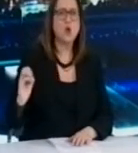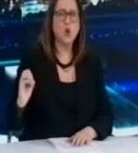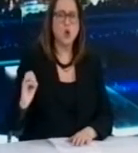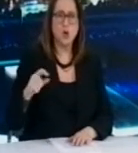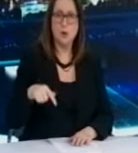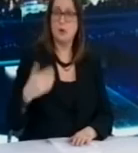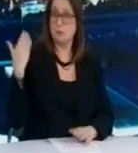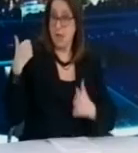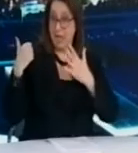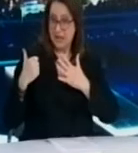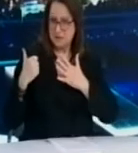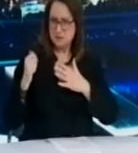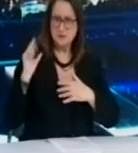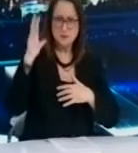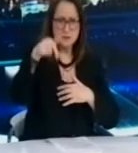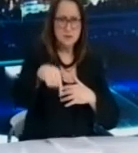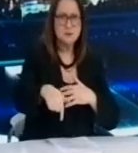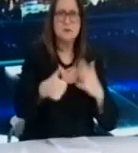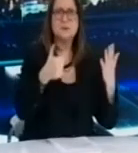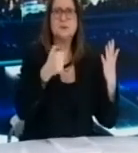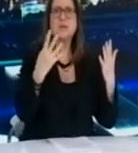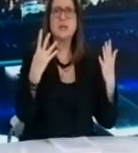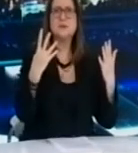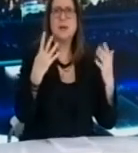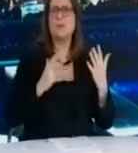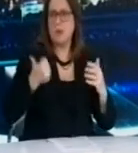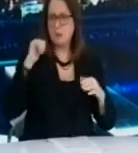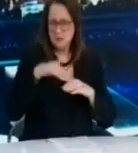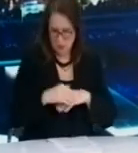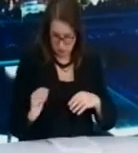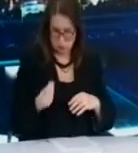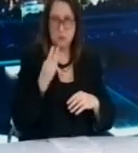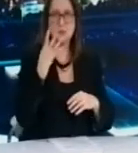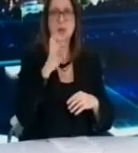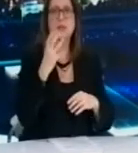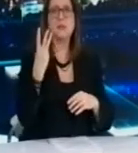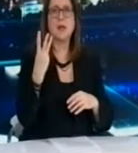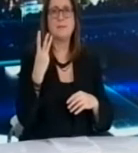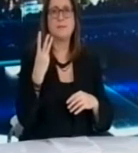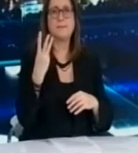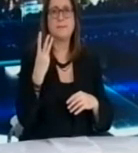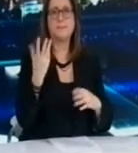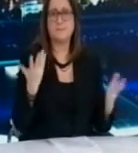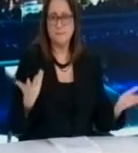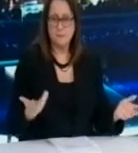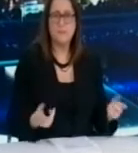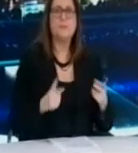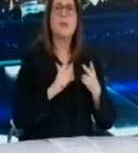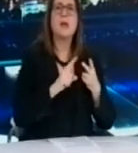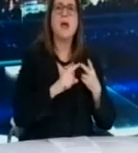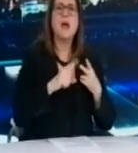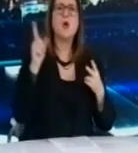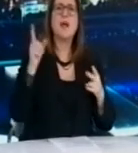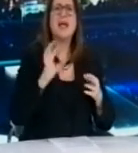έχουν δηλαδή τετραπλασιαστεί μέσα σε μία εβδομάδα. Στο κόκκινο μπαίνει επίσης και η περιφερειακή ενότητα θεσπρωτείας